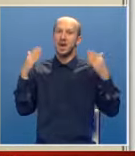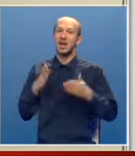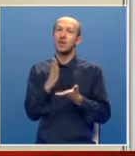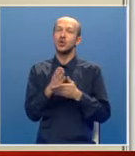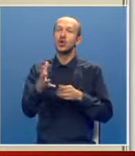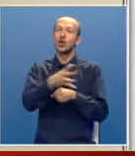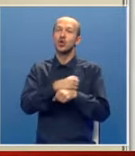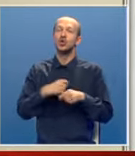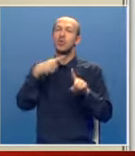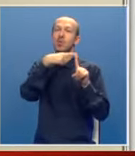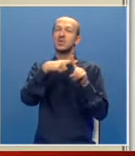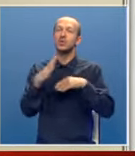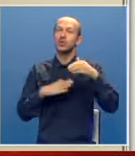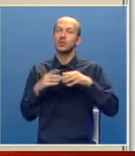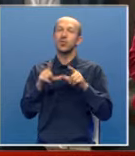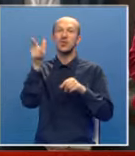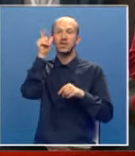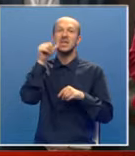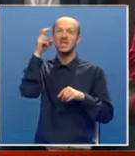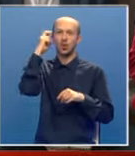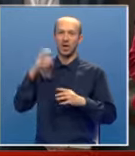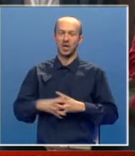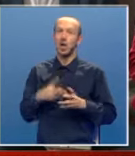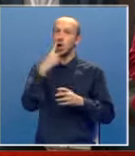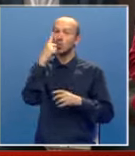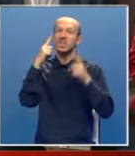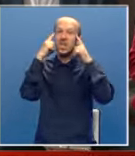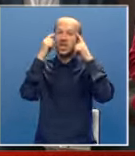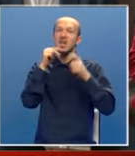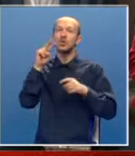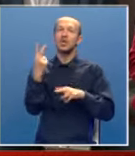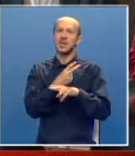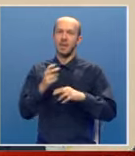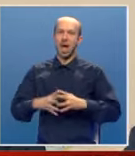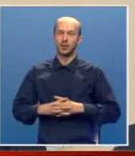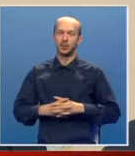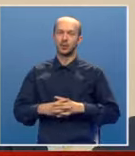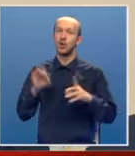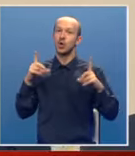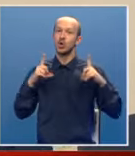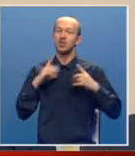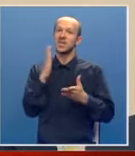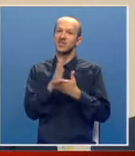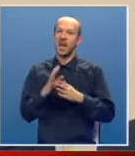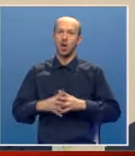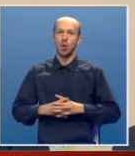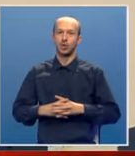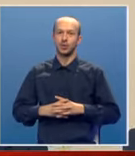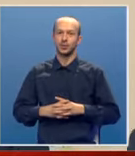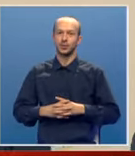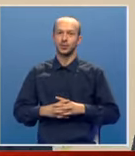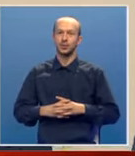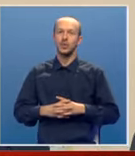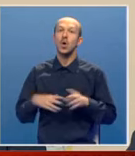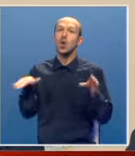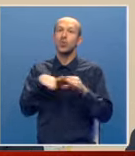biće korišćena pozitivna iskustva u Srbiji, Crnoj gori, Rusiji, Kini i drugim zemljama. Očekuje se svakako upošljivost